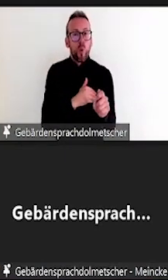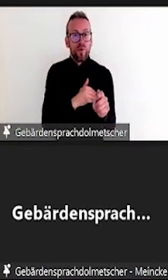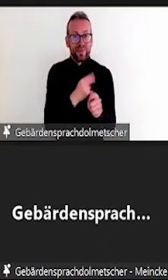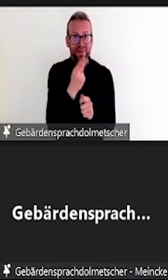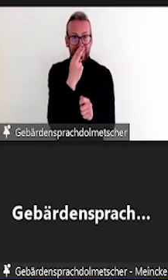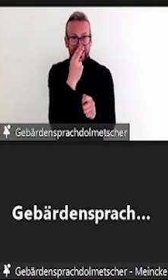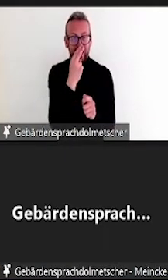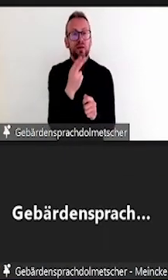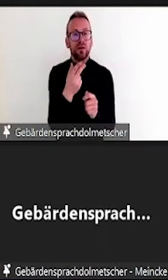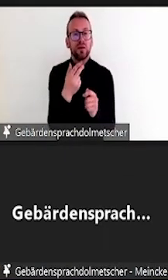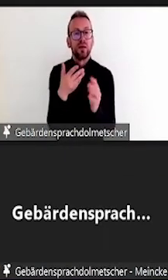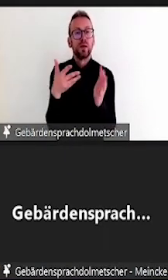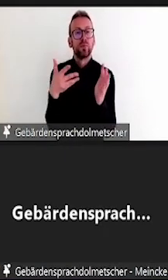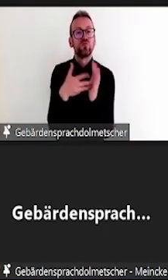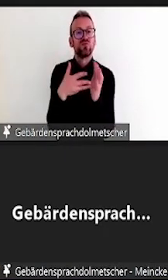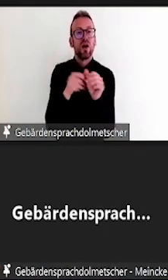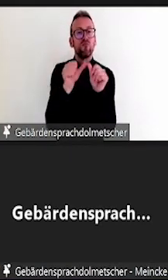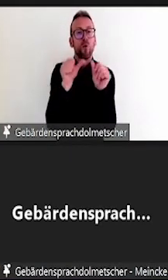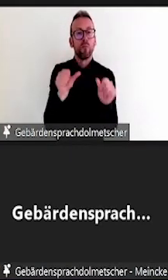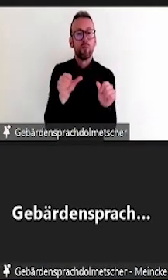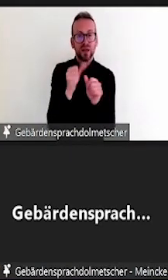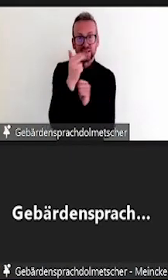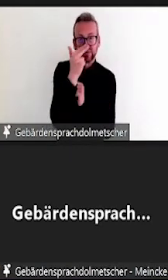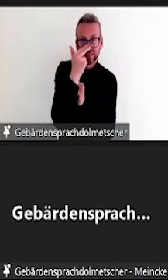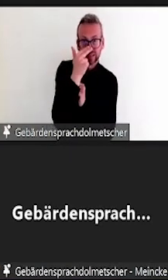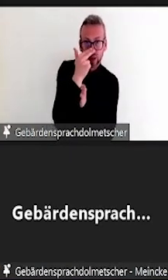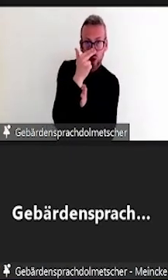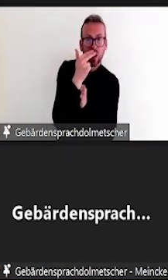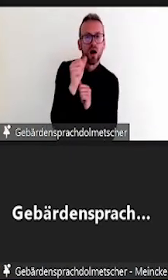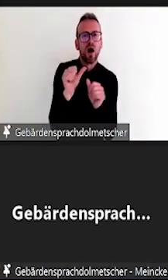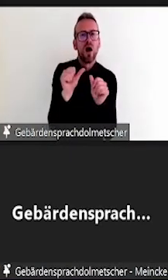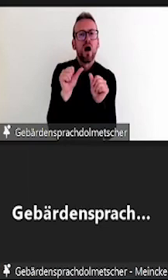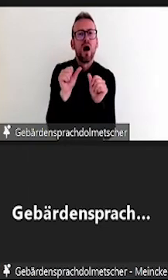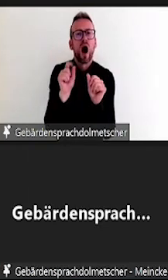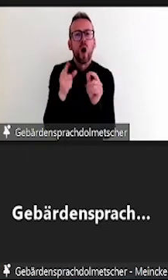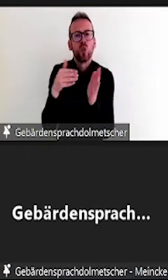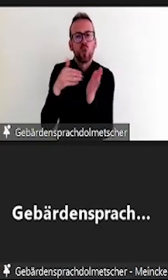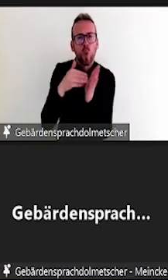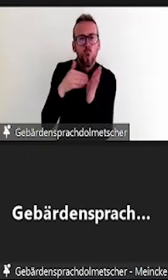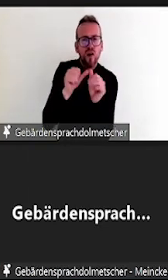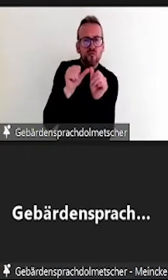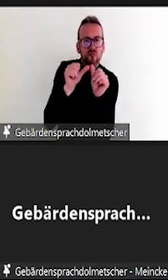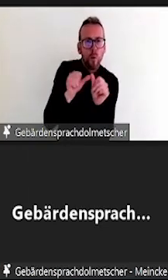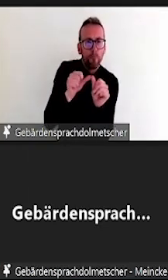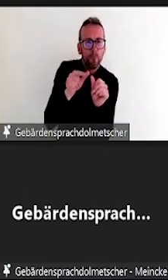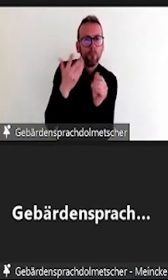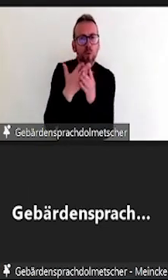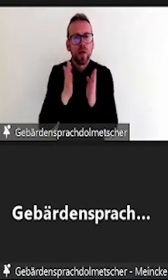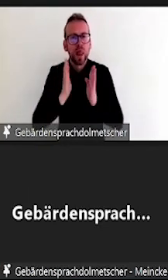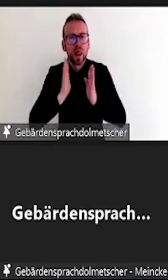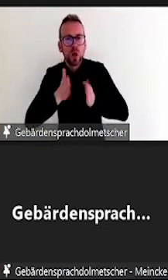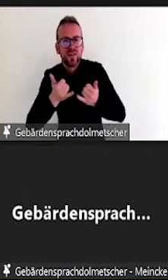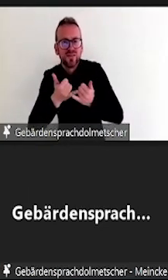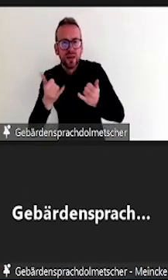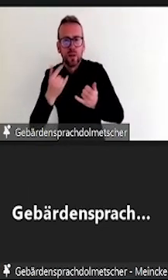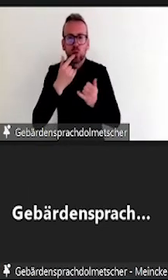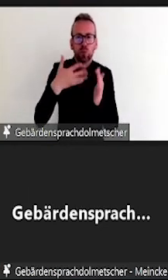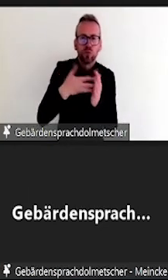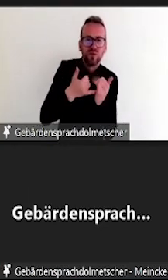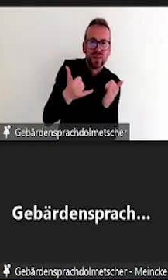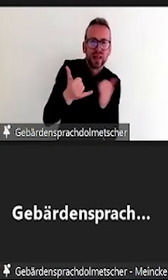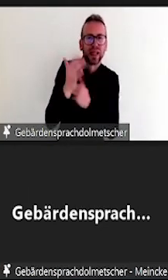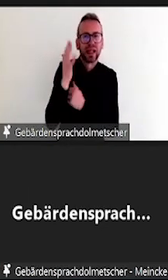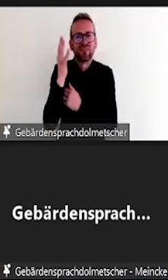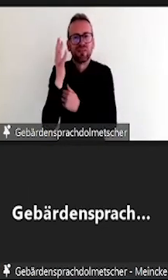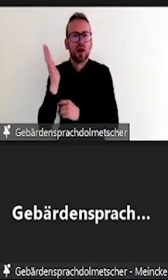dass wir von vornherein, also proaktiv Prüfungsbedingungen barrierefrei gestalten und